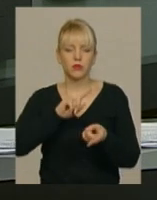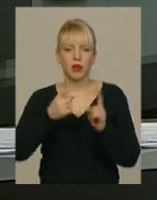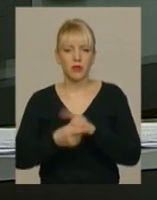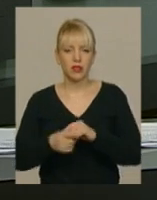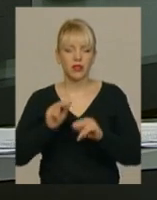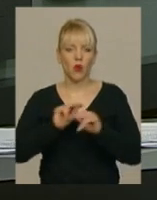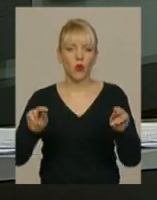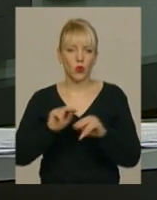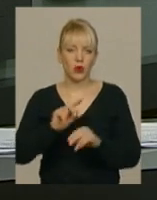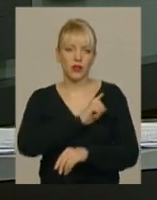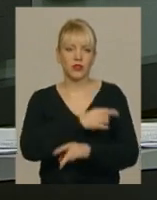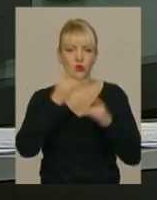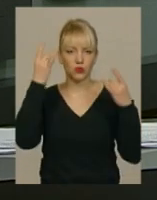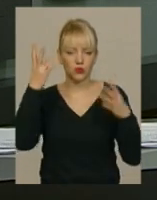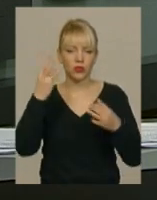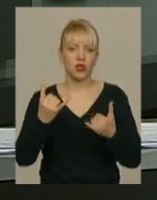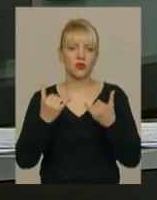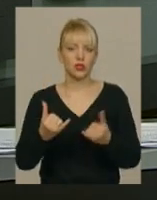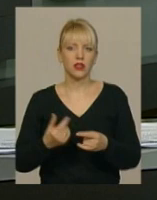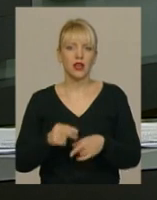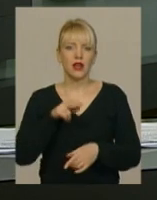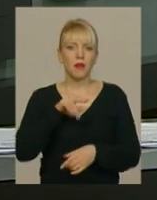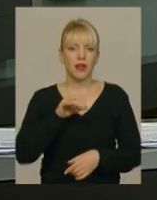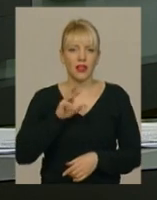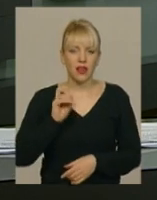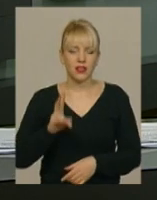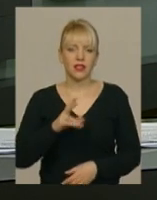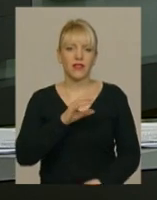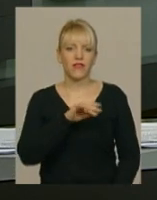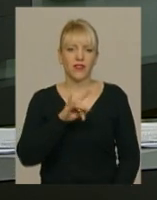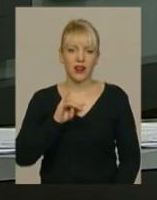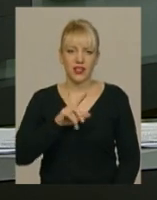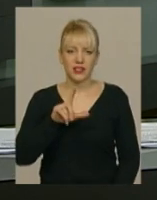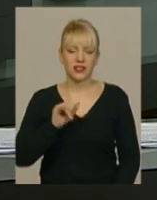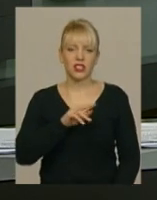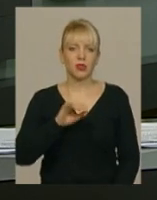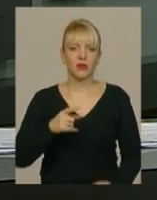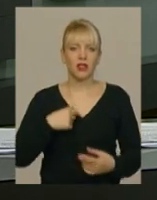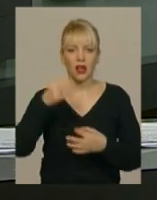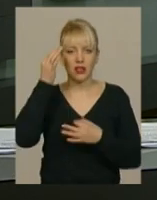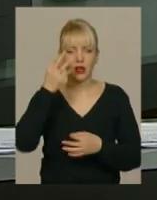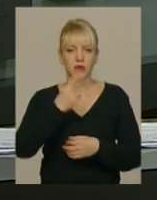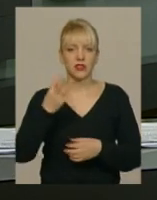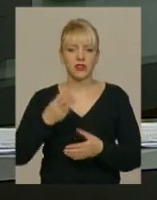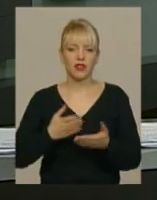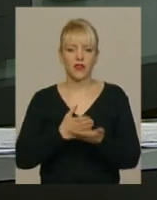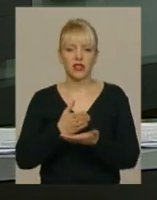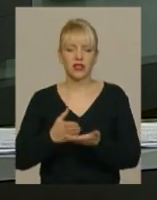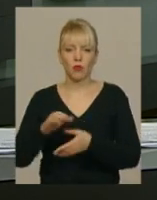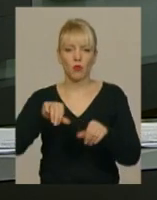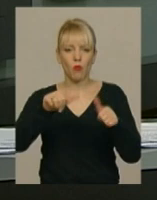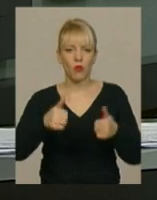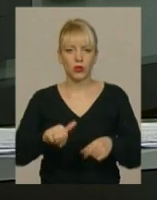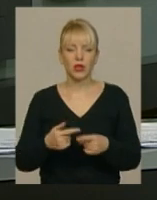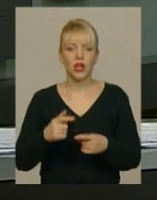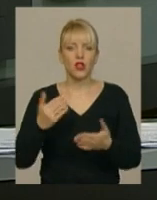фізкультури на сучасні, такі як питанг, фризі, самбо, хортинг, черлідинг. Нагадаємо, всього 33 варіативні модулі з нових видів